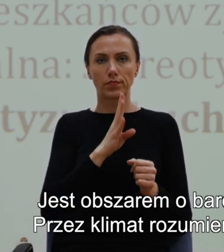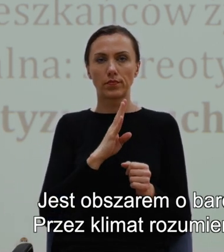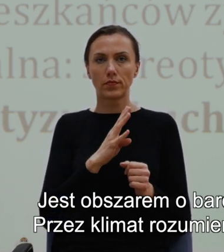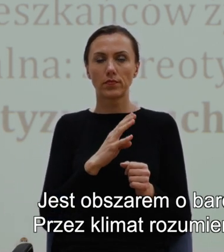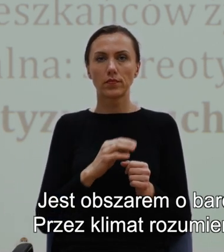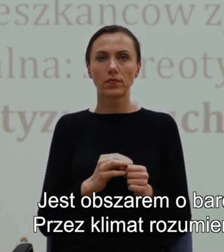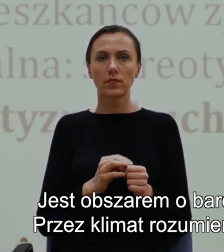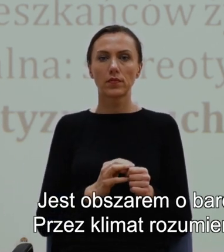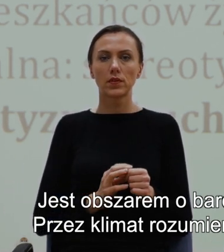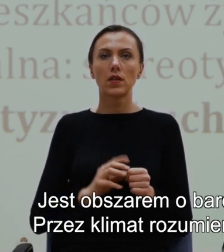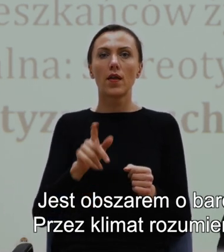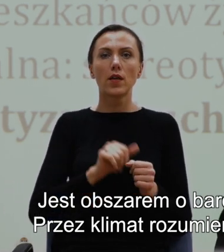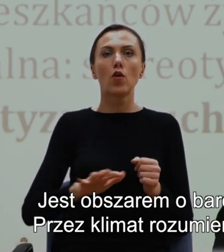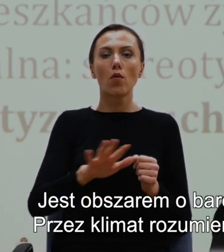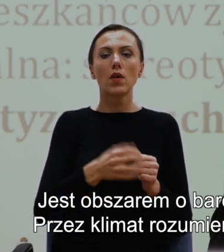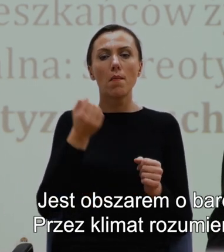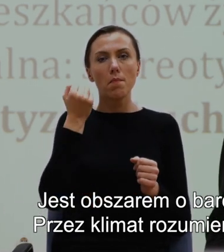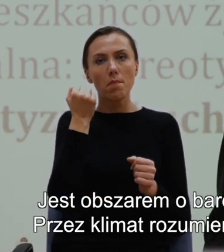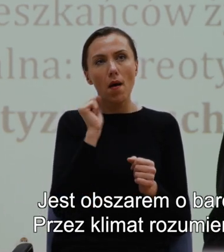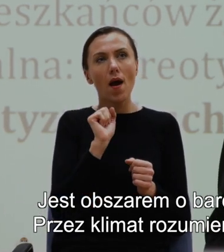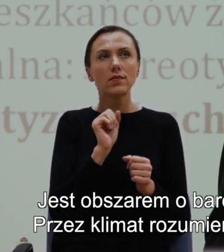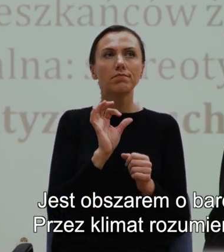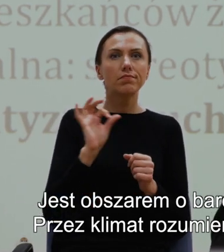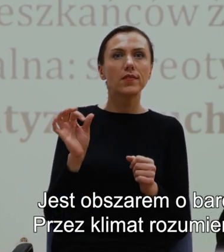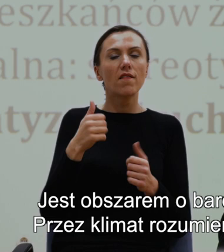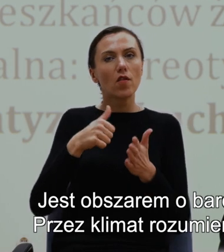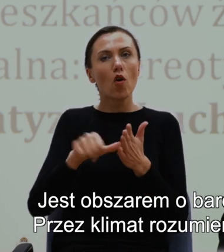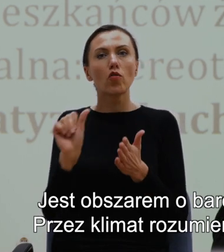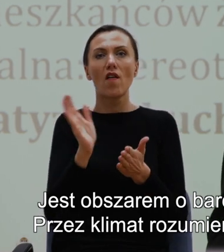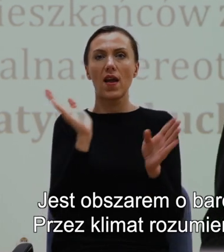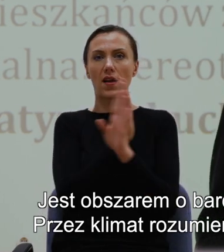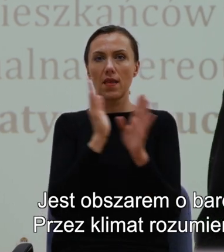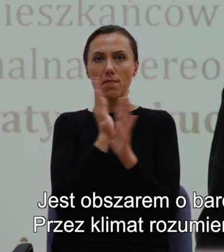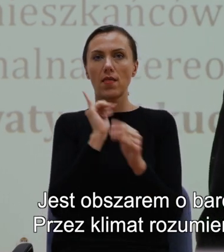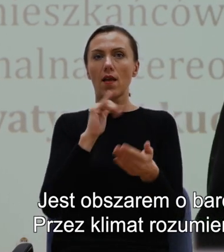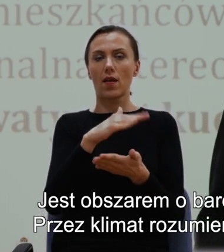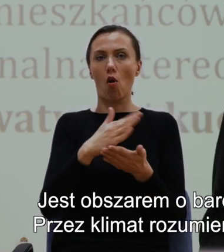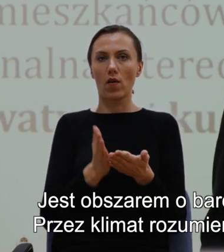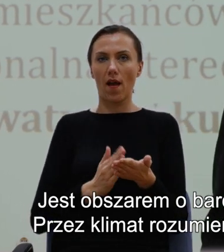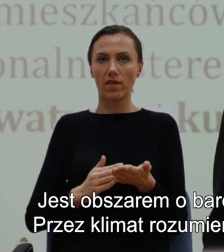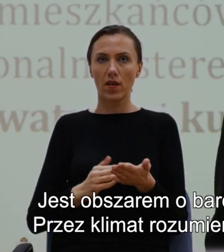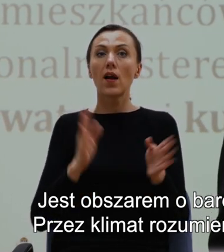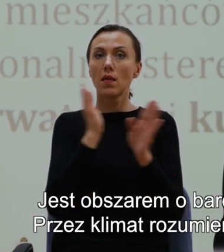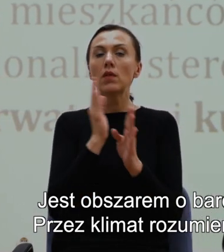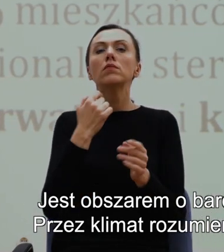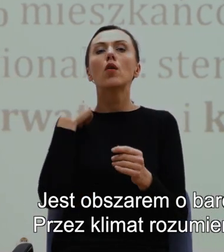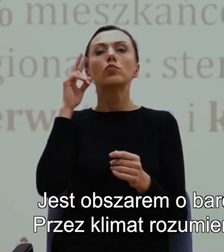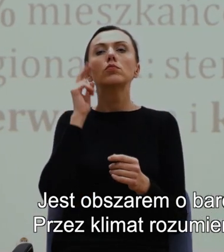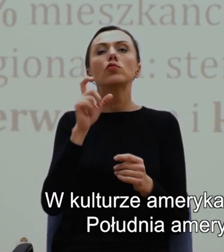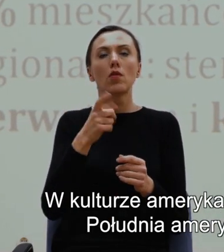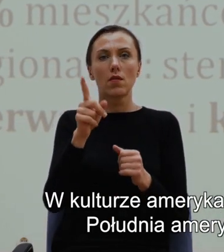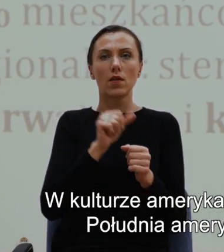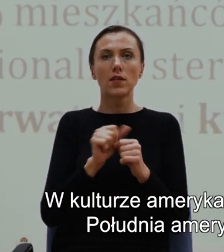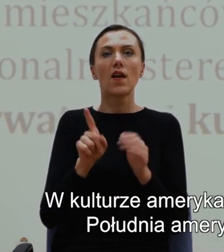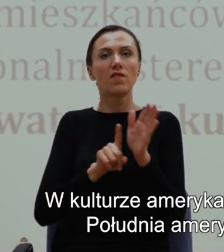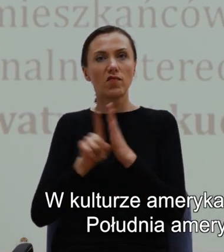obszarem o bardzo szczególnym klimacie i szczególnej geografii. Przez klimat rozumiem przede wszystkim wysokie, średnie temperatury.